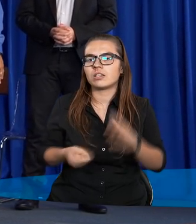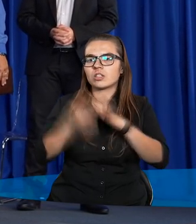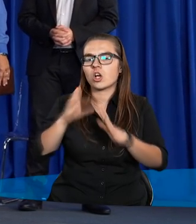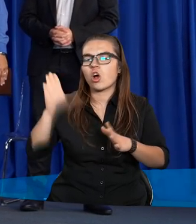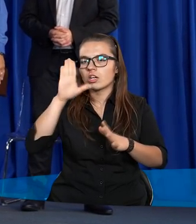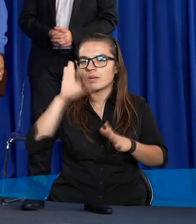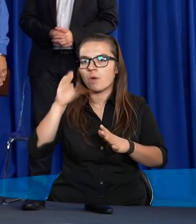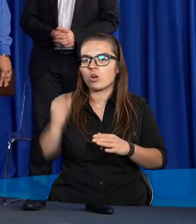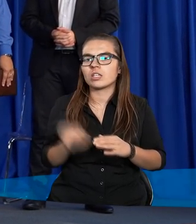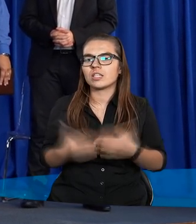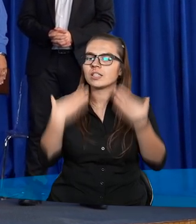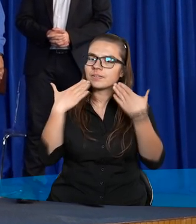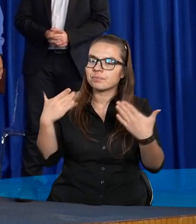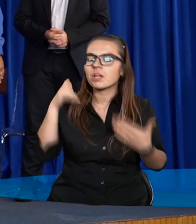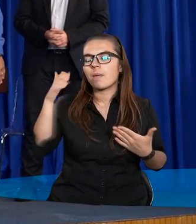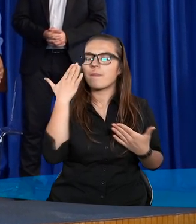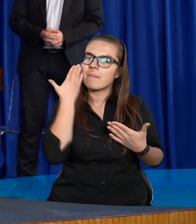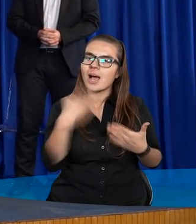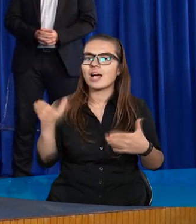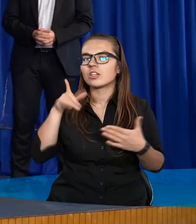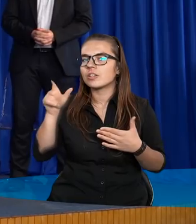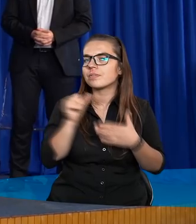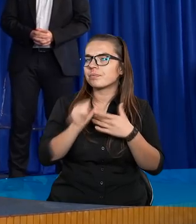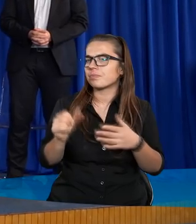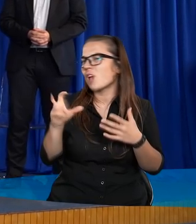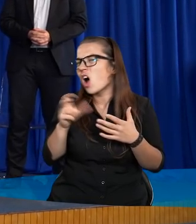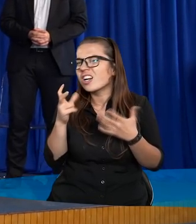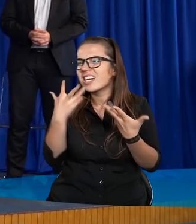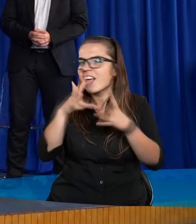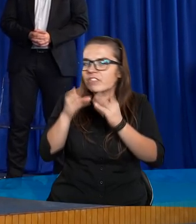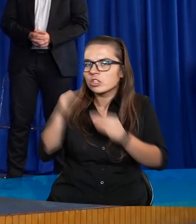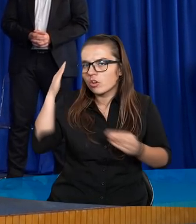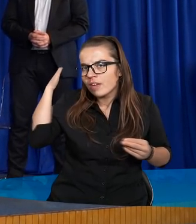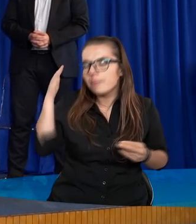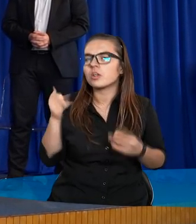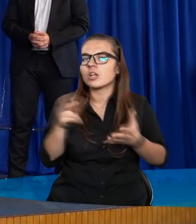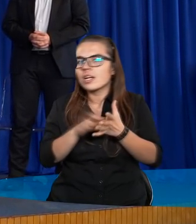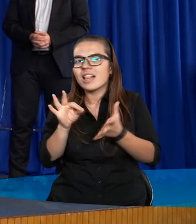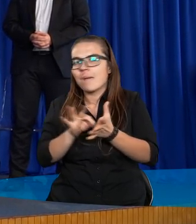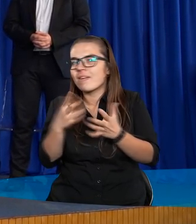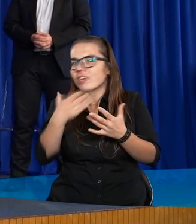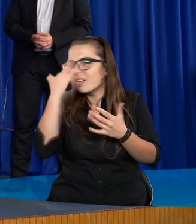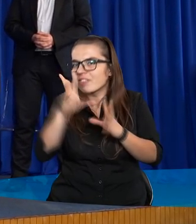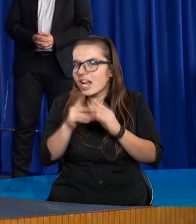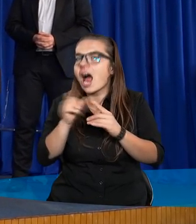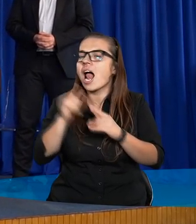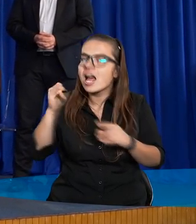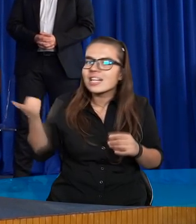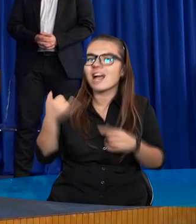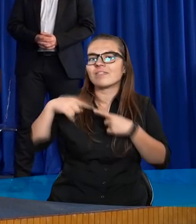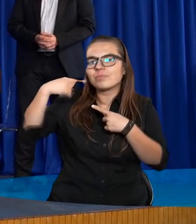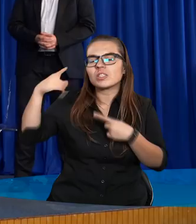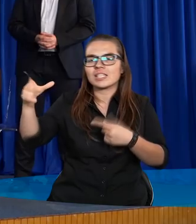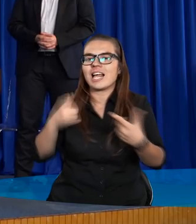Drogi nasz Boże, dziękujemy Ci bardzo, że choć może nie wiemy wszystkiego o Tobie, na pewno nie wiemy, że ciągle